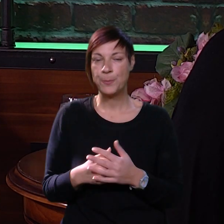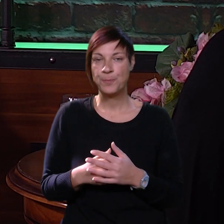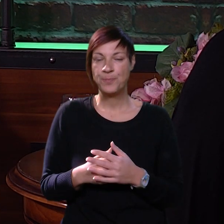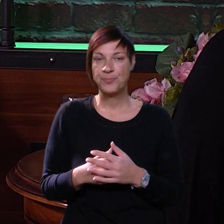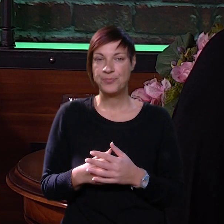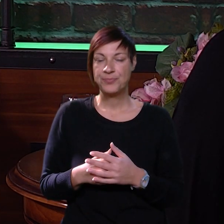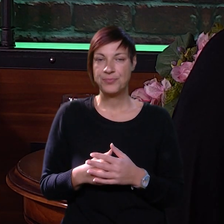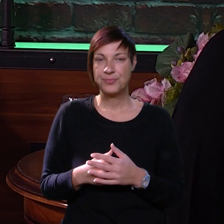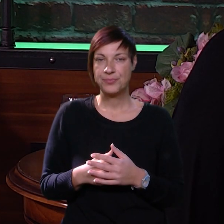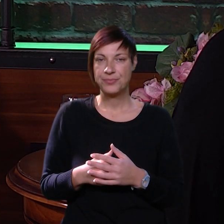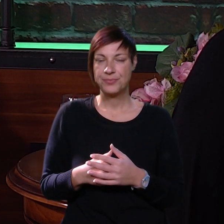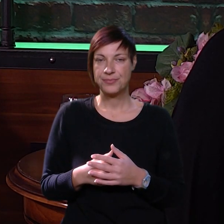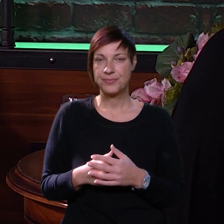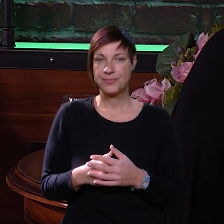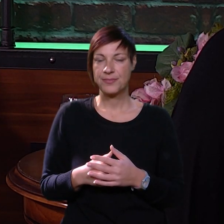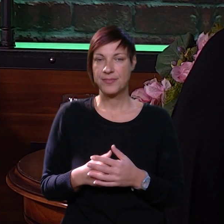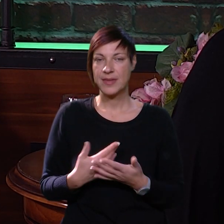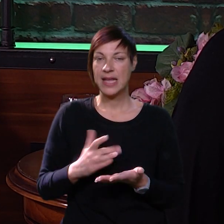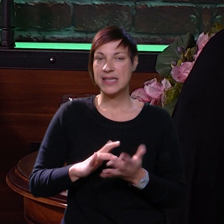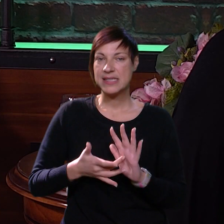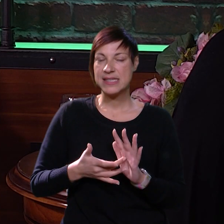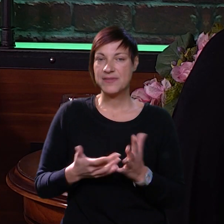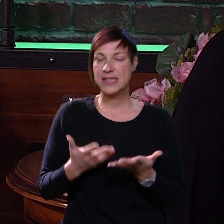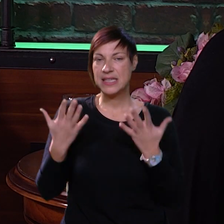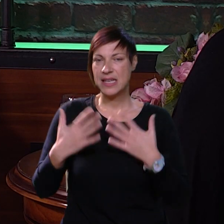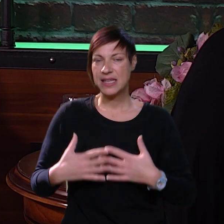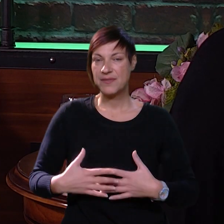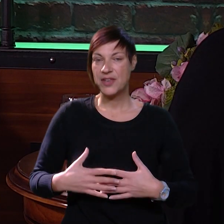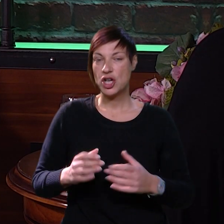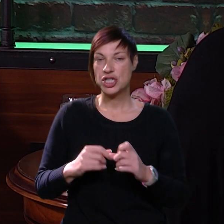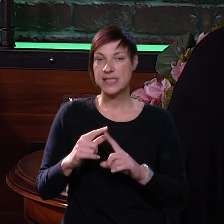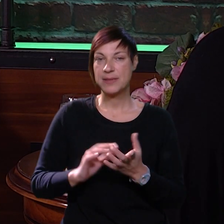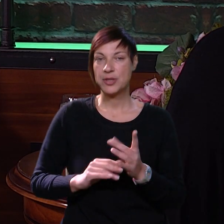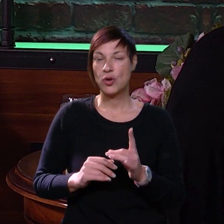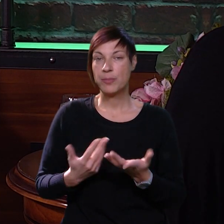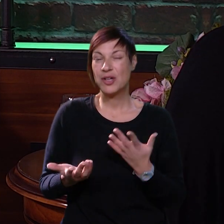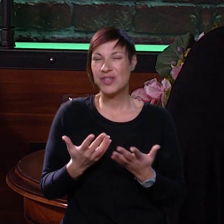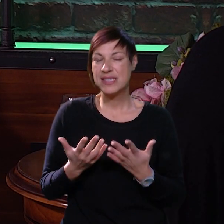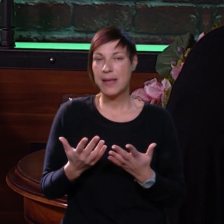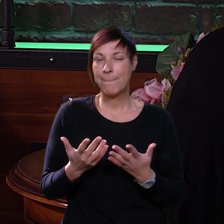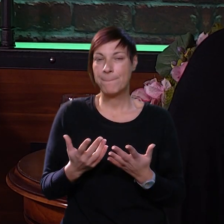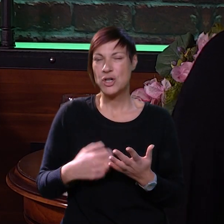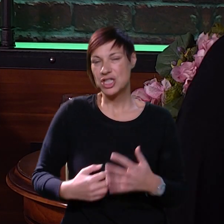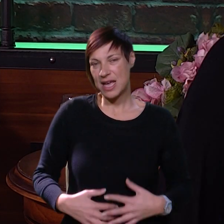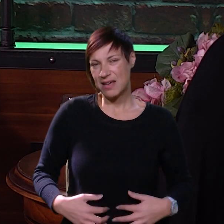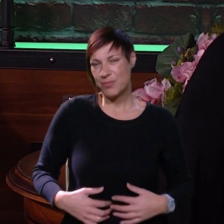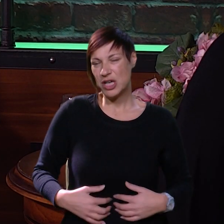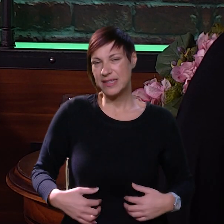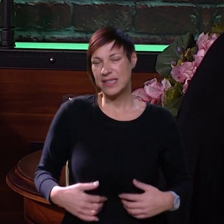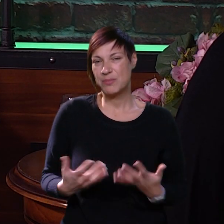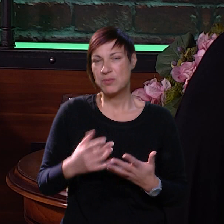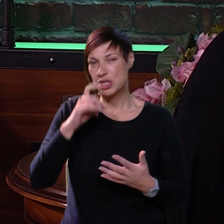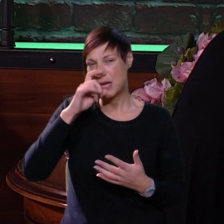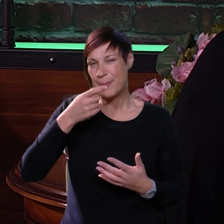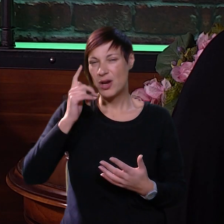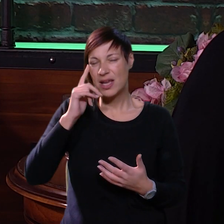što je inače jelo. Dakle, svi ti neki fiziološki simptomi koji se možda možda ga boli trbuh,